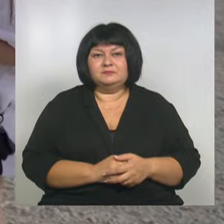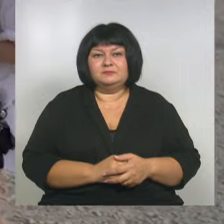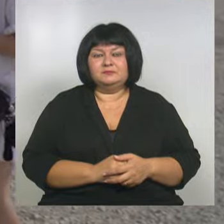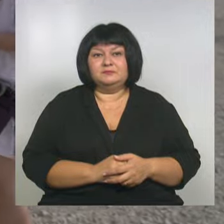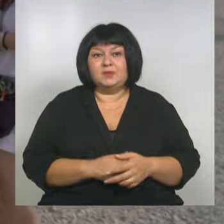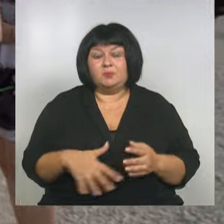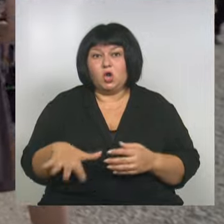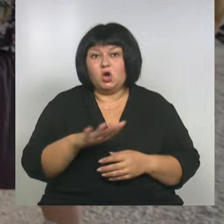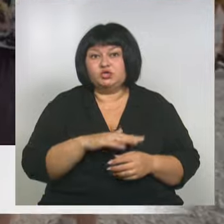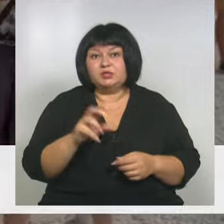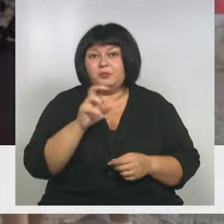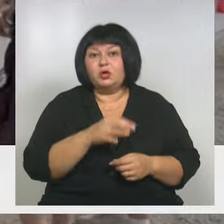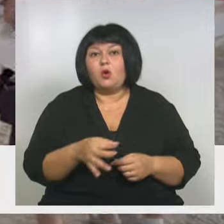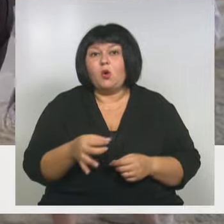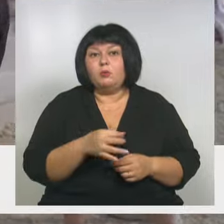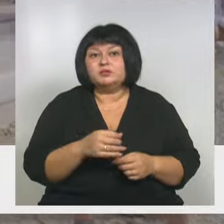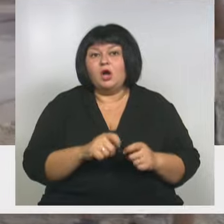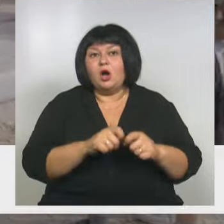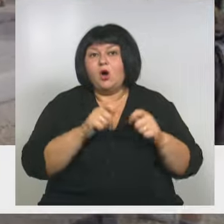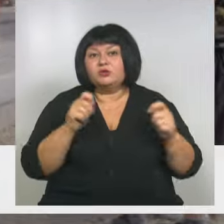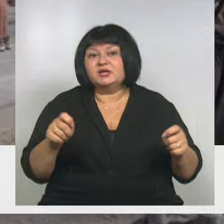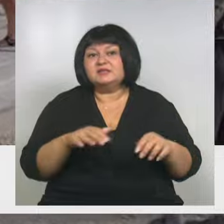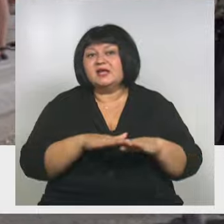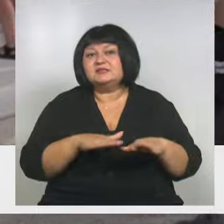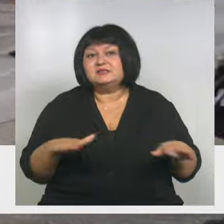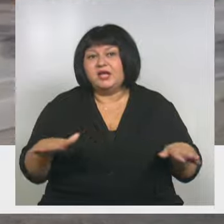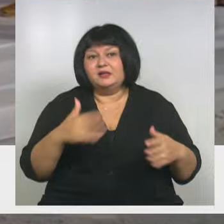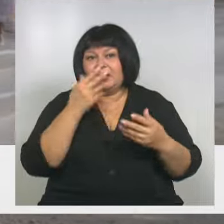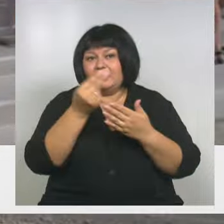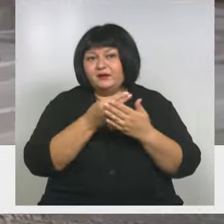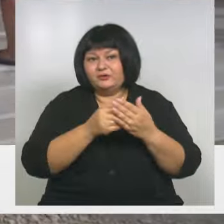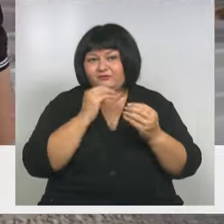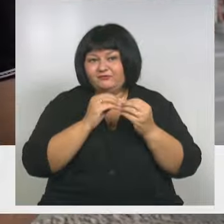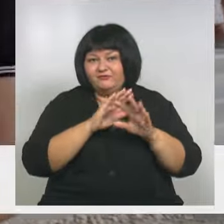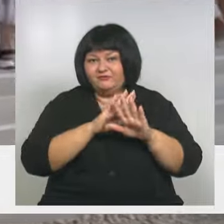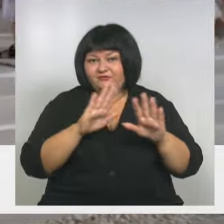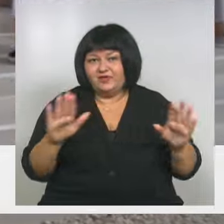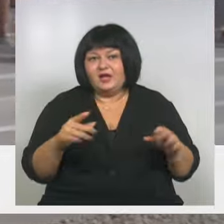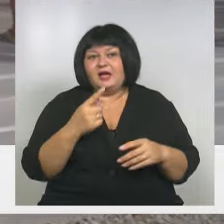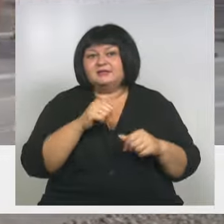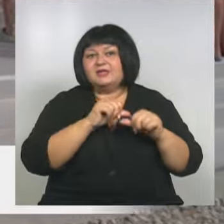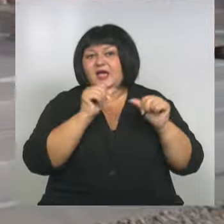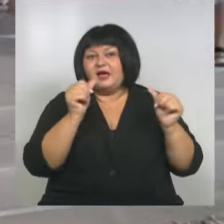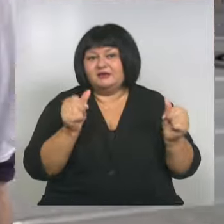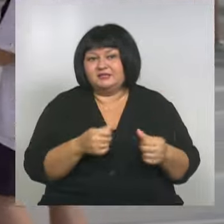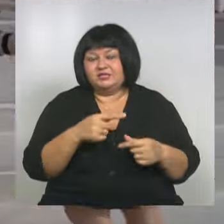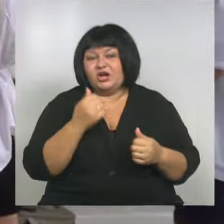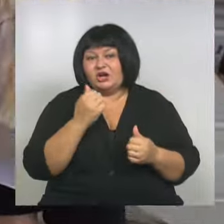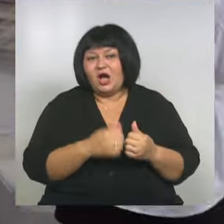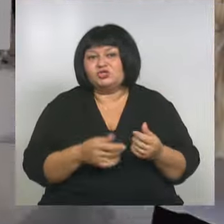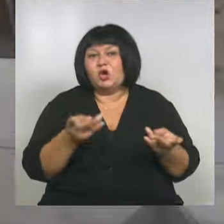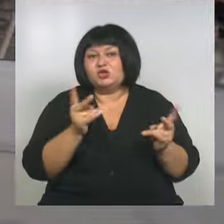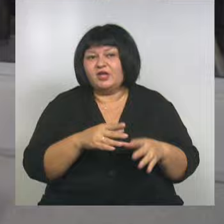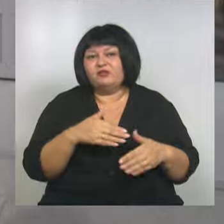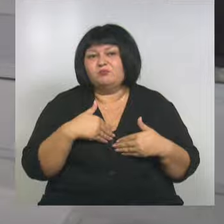Площадка Белгородской области, открытая сцена, характерный орнамент. Один из арт-объектов сердца, где каждый может оставить